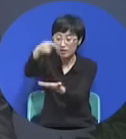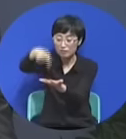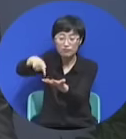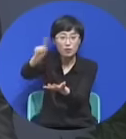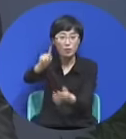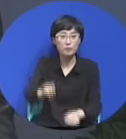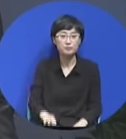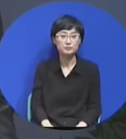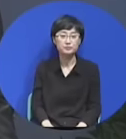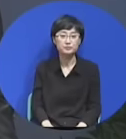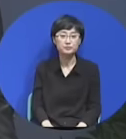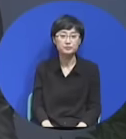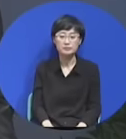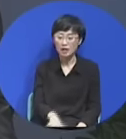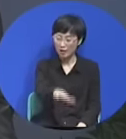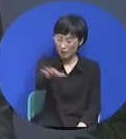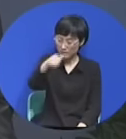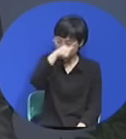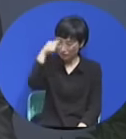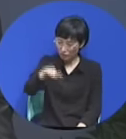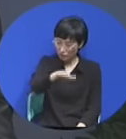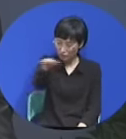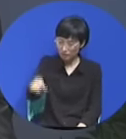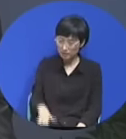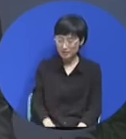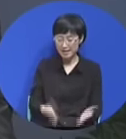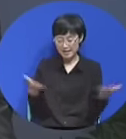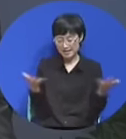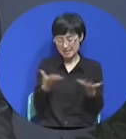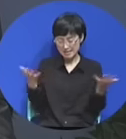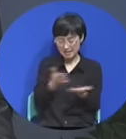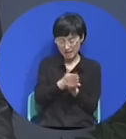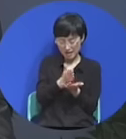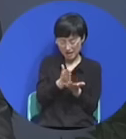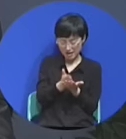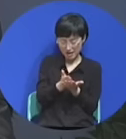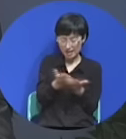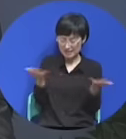어떤 일을 하더라도 사람에게 상처 주는 건 하지 마라.